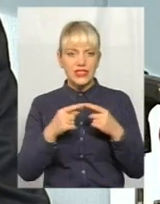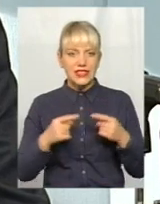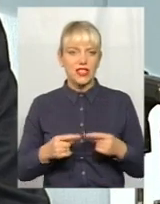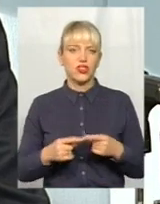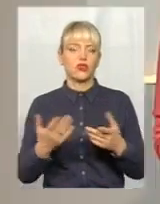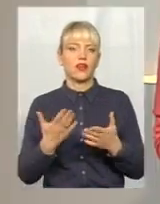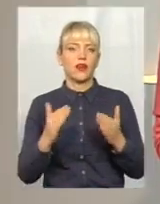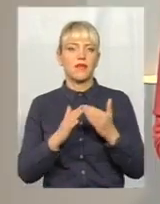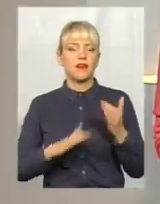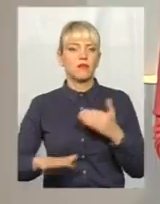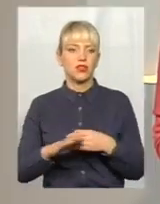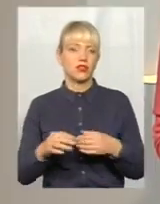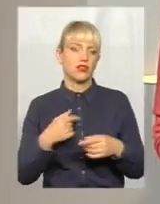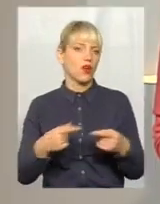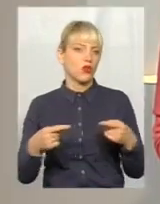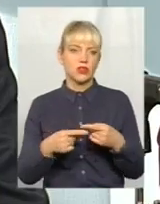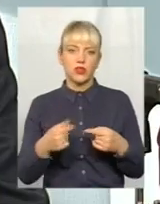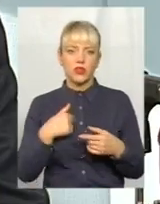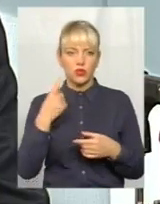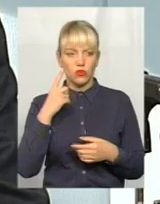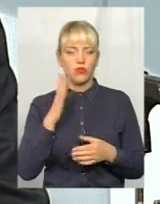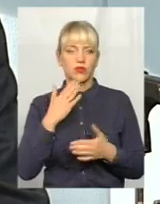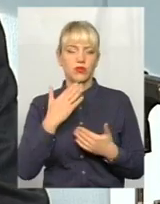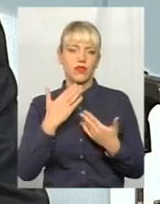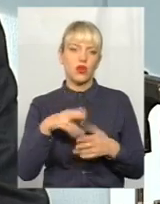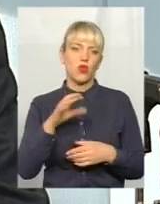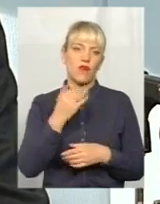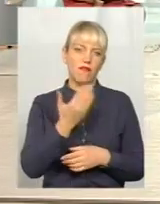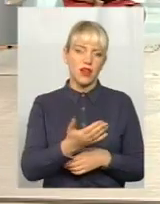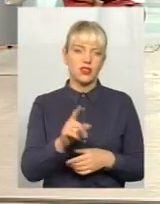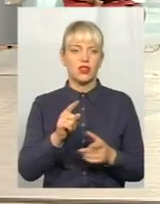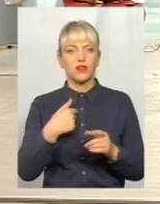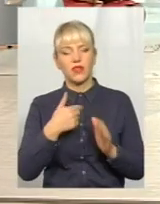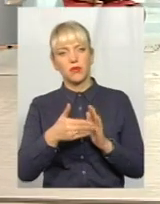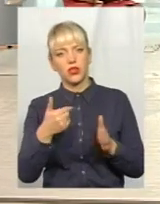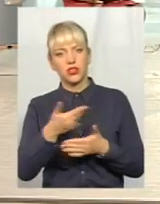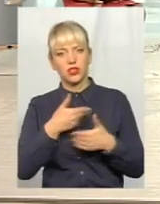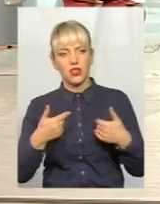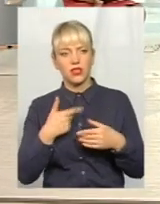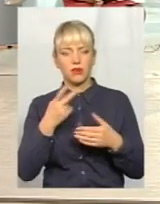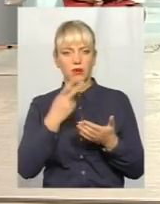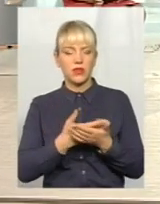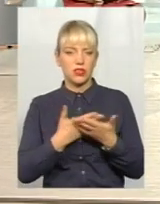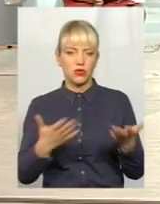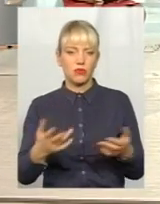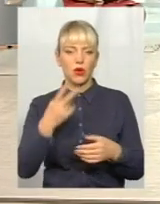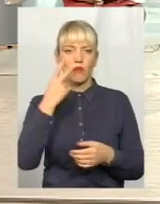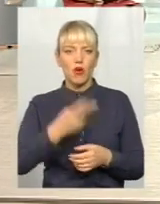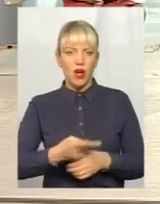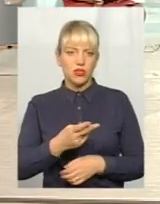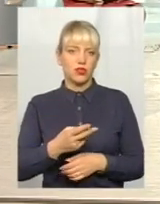визначено приміщення, однозначно, я думаю, що ми звернемося до вас, чи ви нас самі покличете і ми вже тоді зможемо запрезентувати і показати